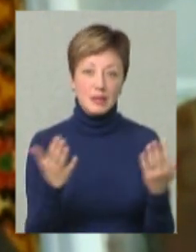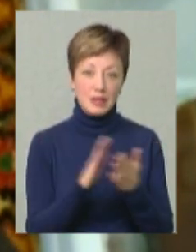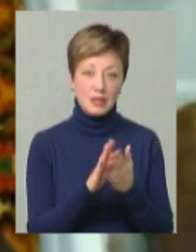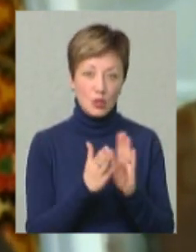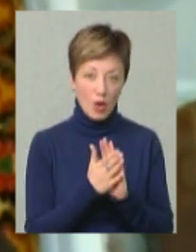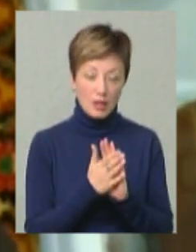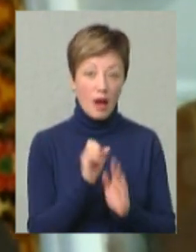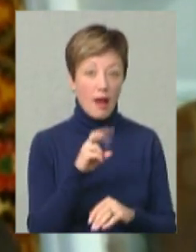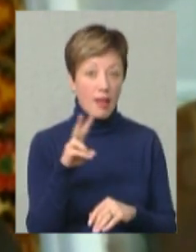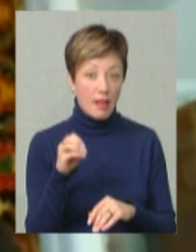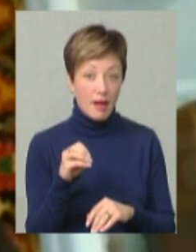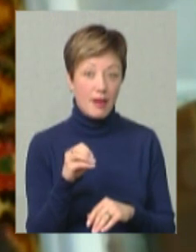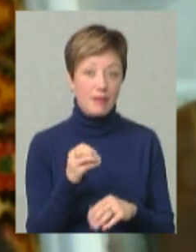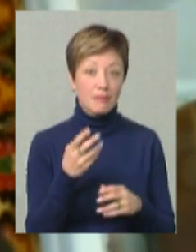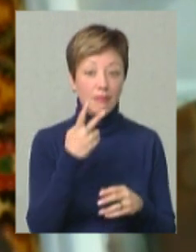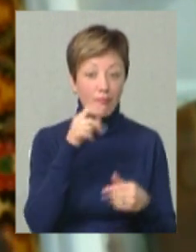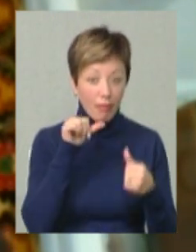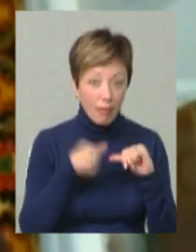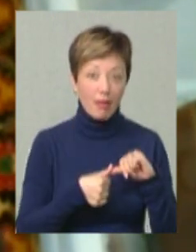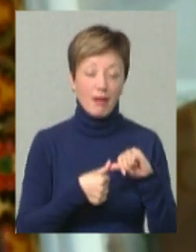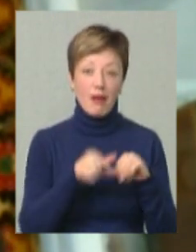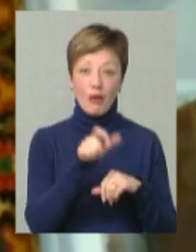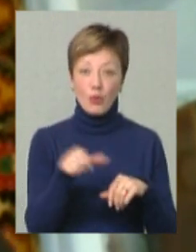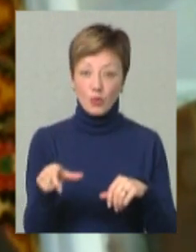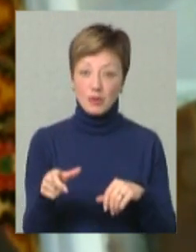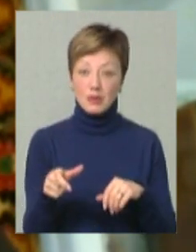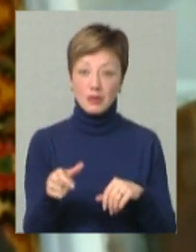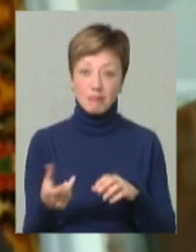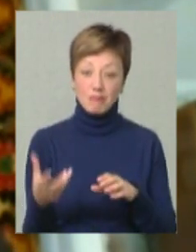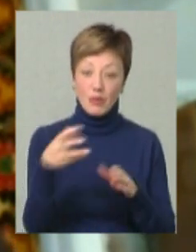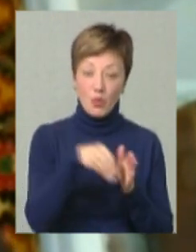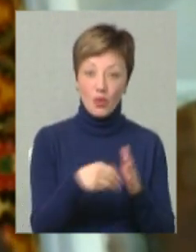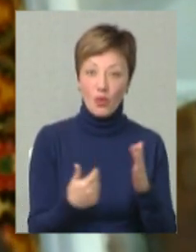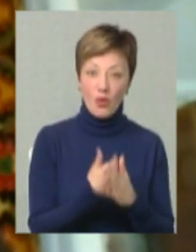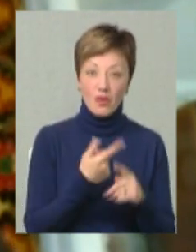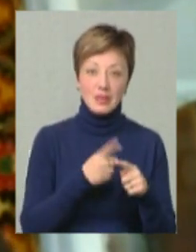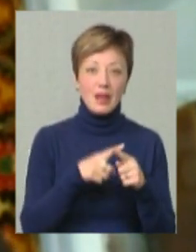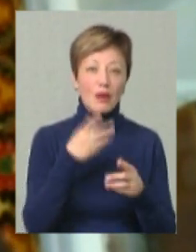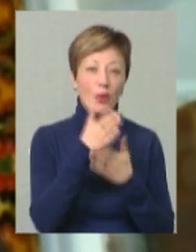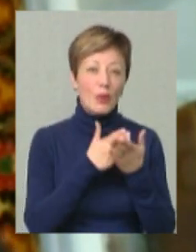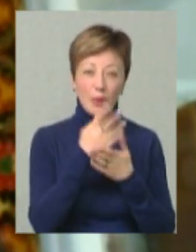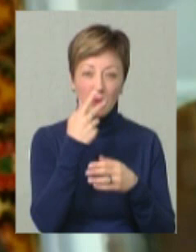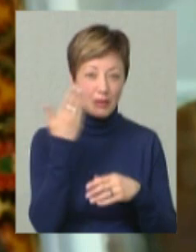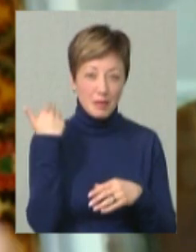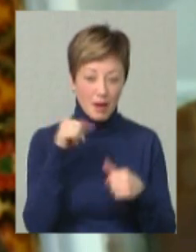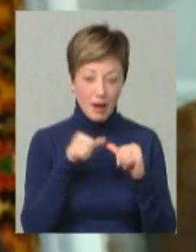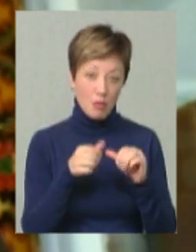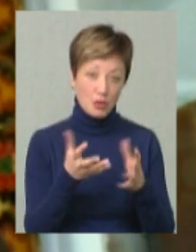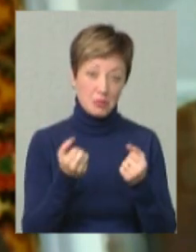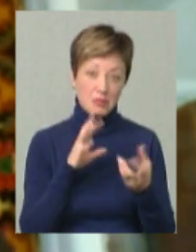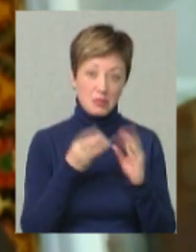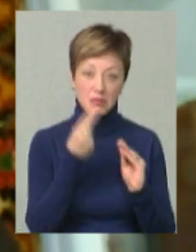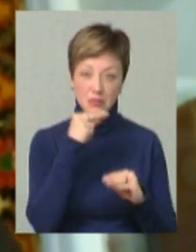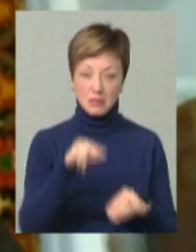ситуацію. Але інерція не дає. А люди, які приходять ззовні, у них цієї інерції немає, вони можуть отримати значно